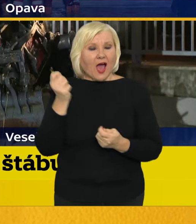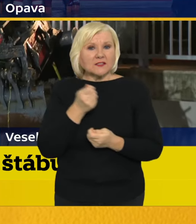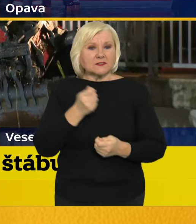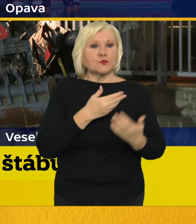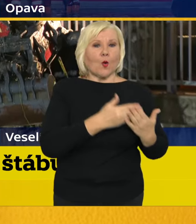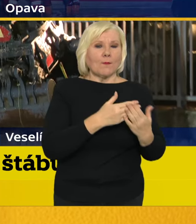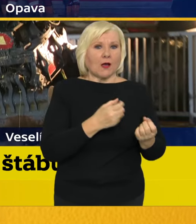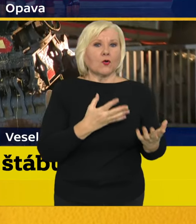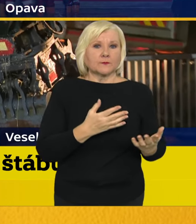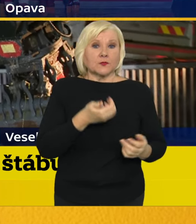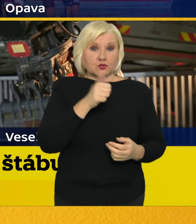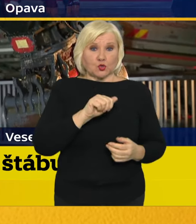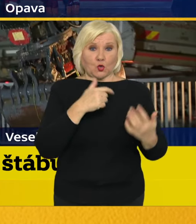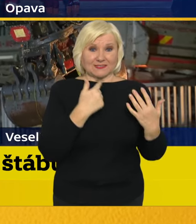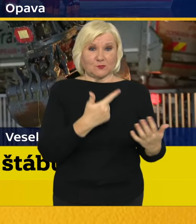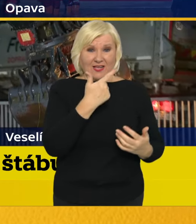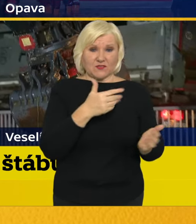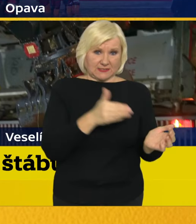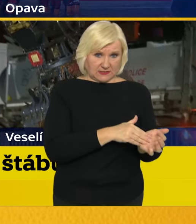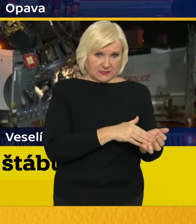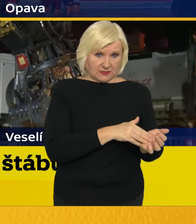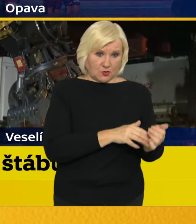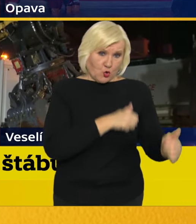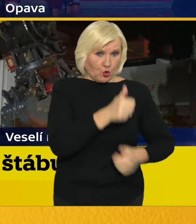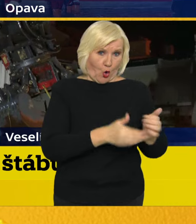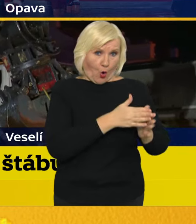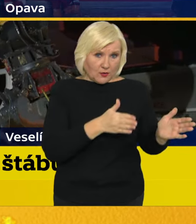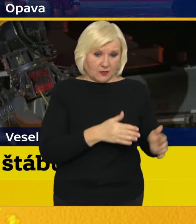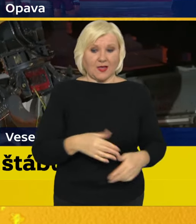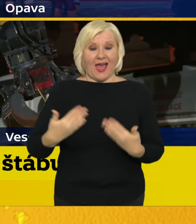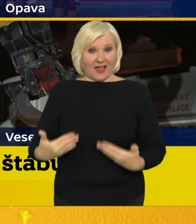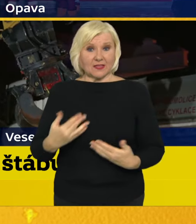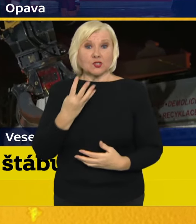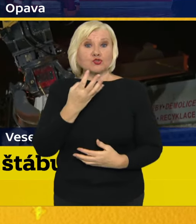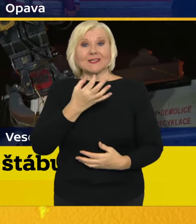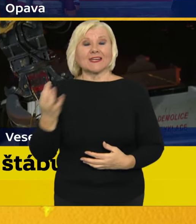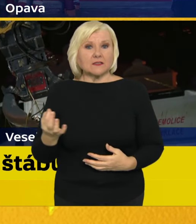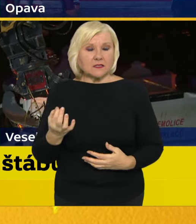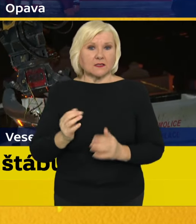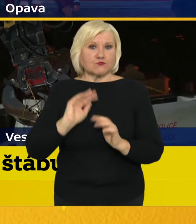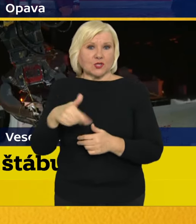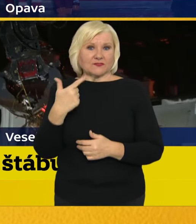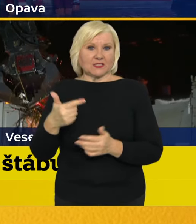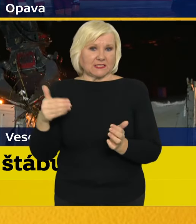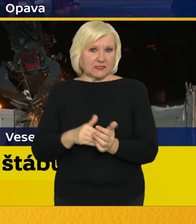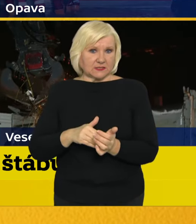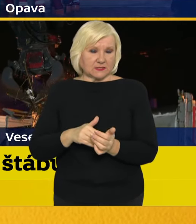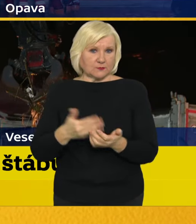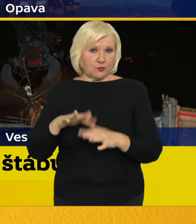sbor, což bylo v 172 tisíc, tak tady za ty čtyři dny, to je prostě číslo neuvěřitelné. Děkuji.